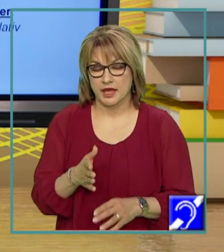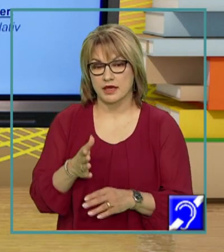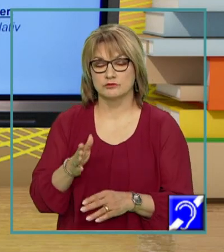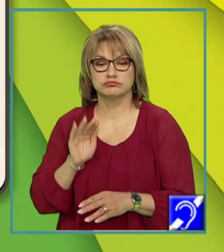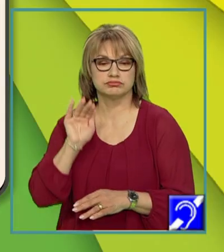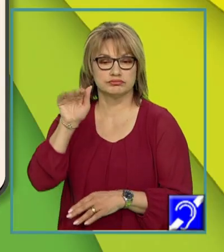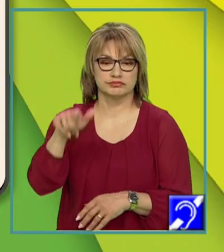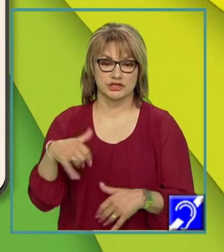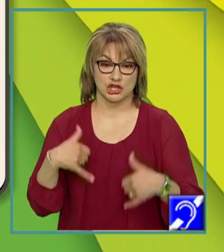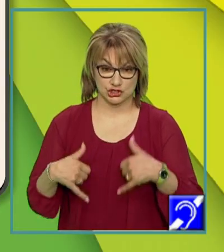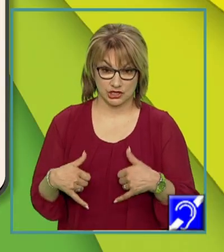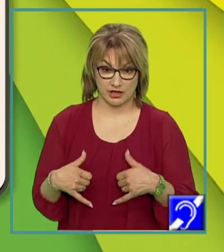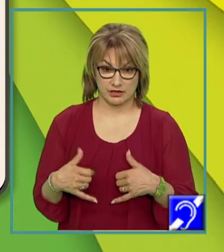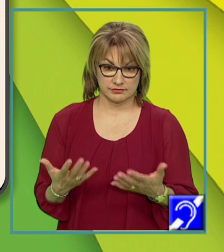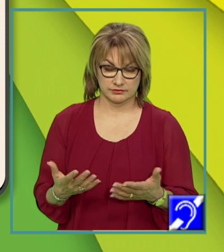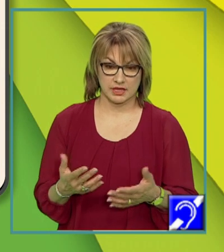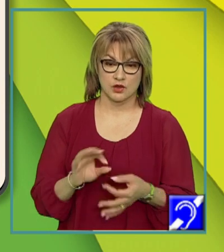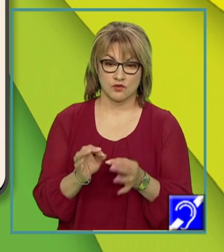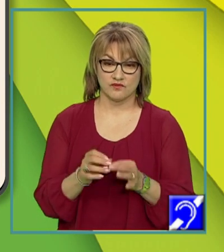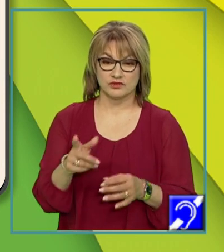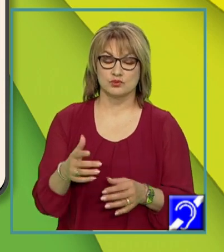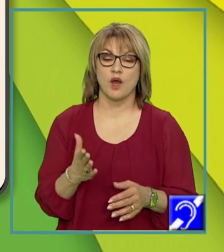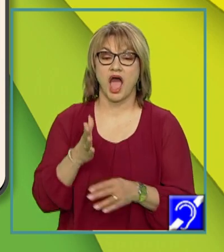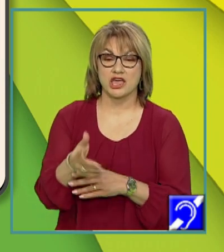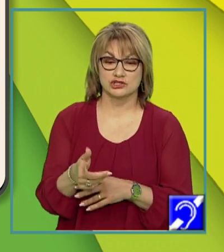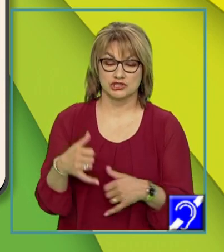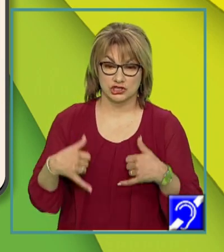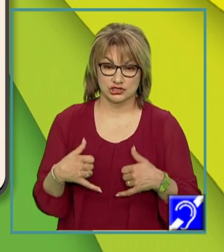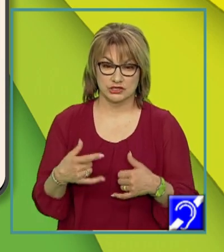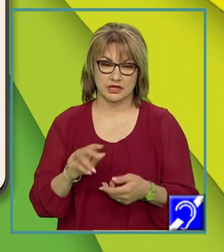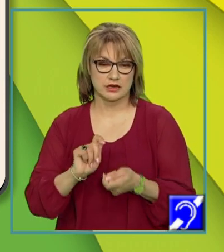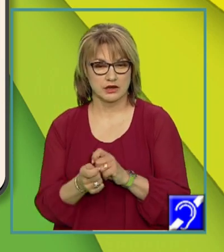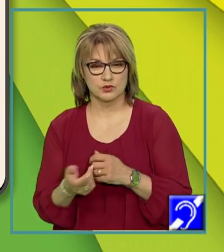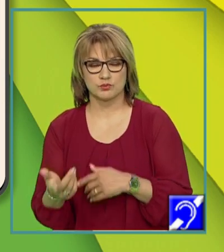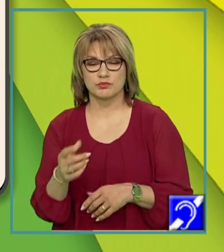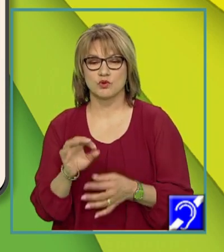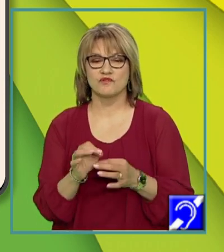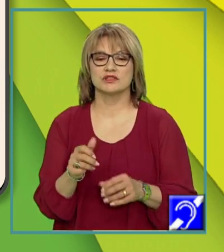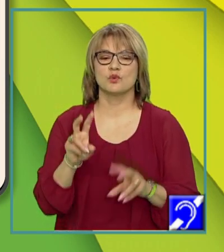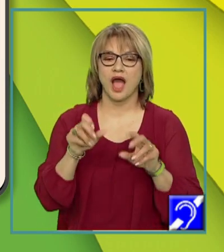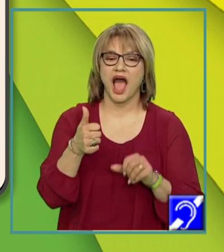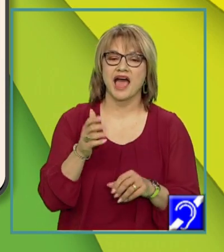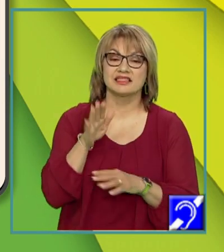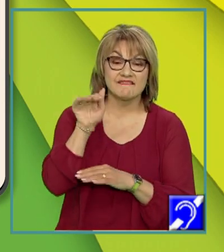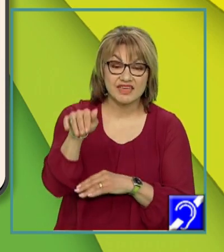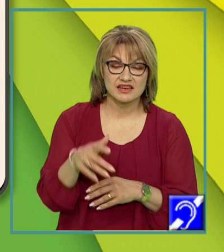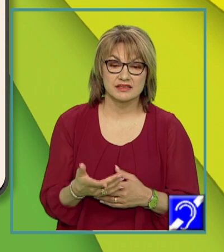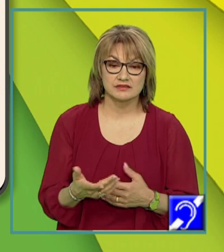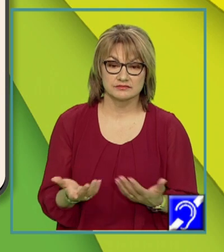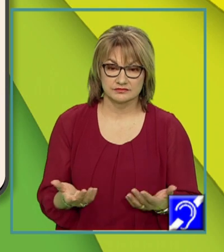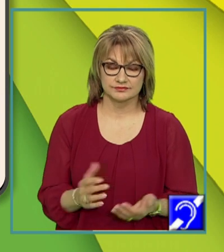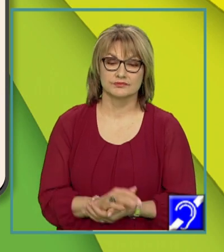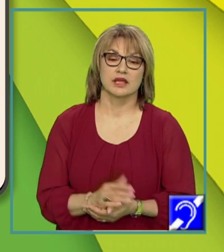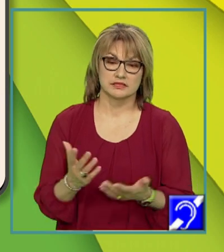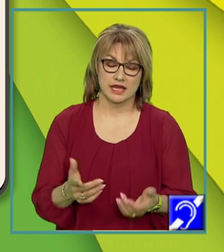inginer, observăm că putem înlocui verbul a ieșit cu a deveni, după ce a terminat studiile, băiatul a devenit inginer.